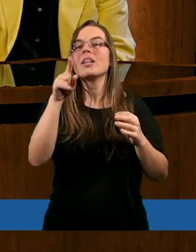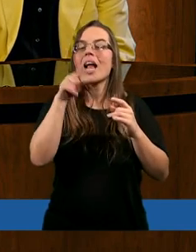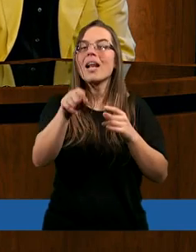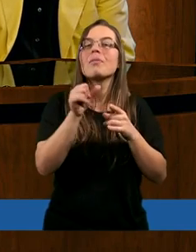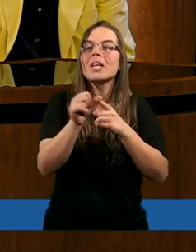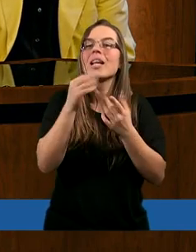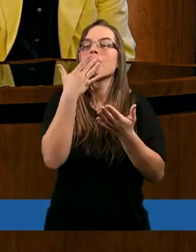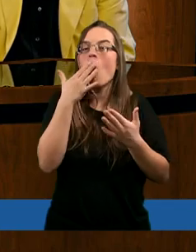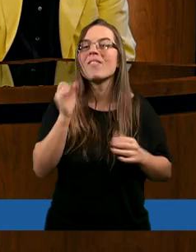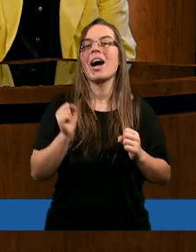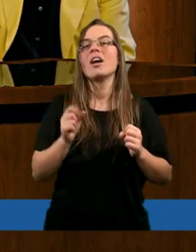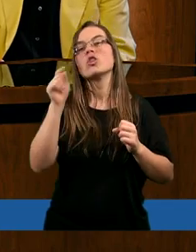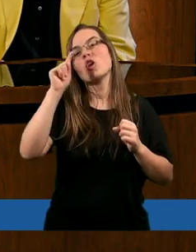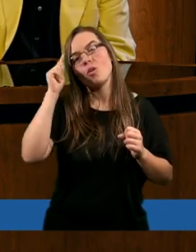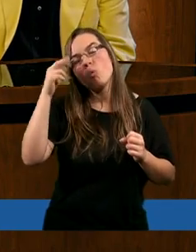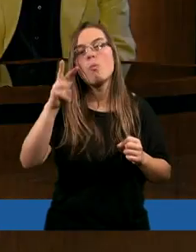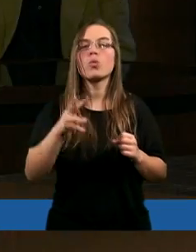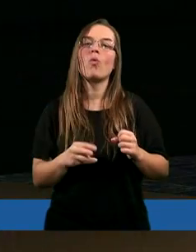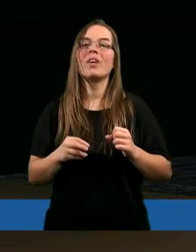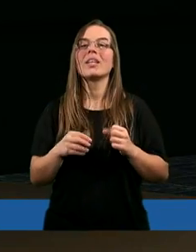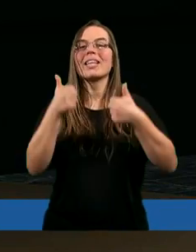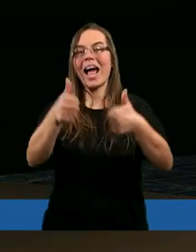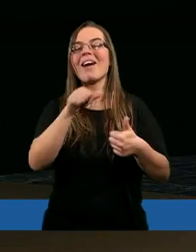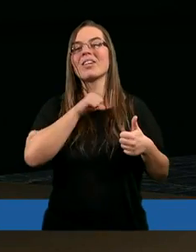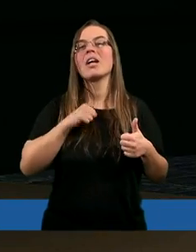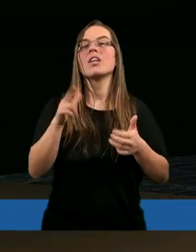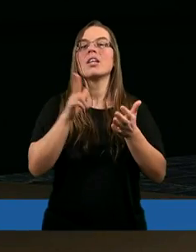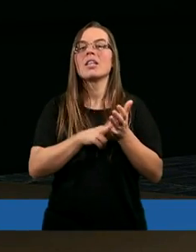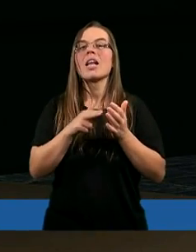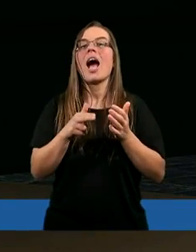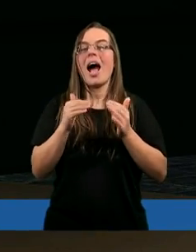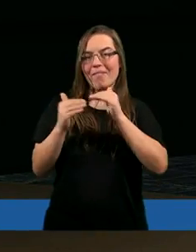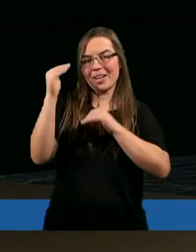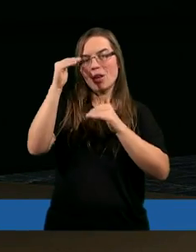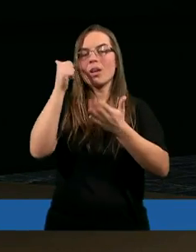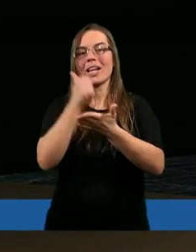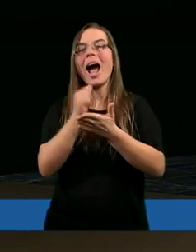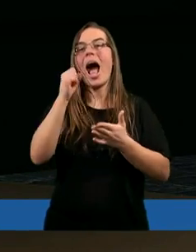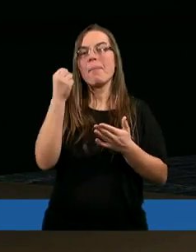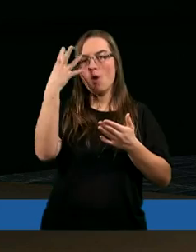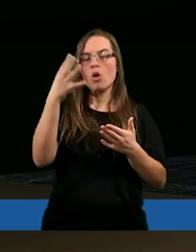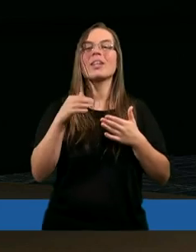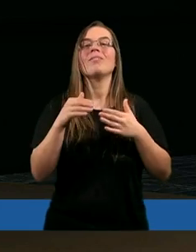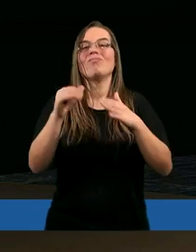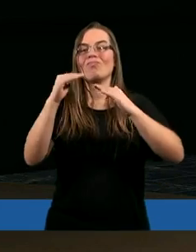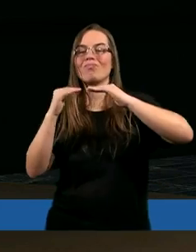dać przypowieść Salomona, że głupców stawia się na wysokich stanowiskach, a mądrych się do tyłu cofa. Tak